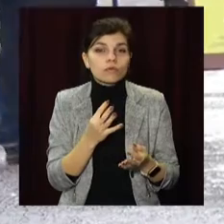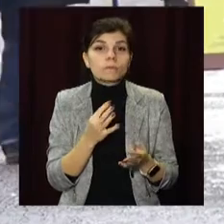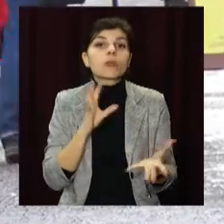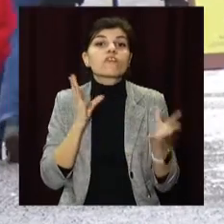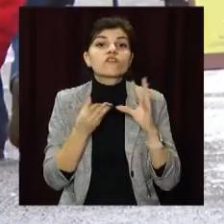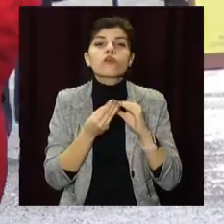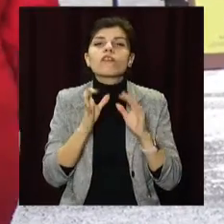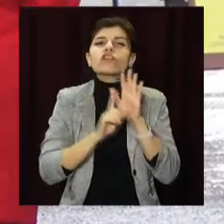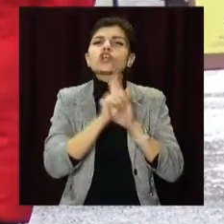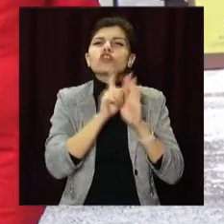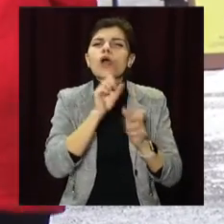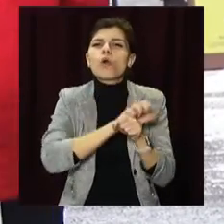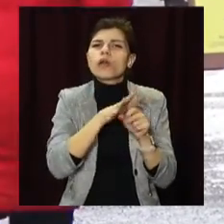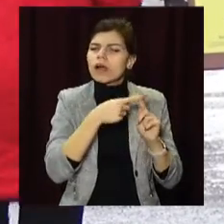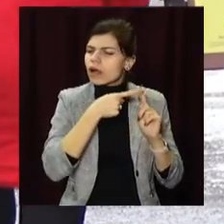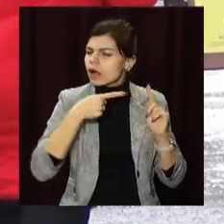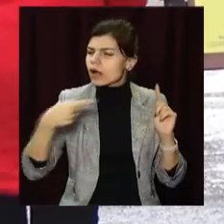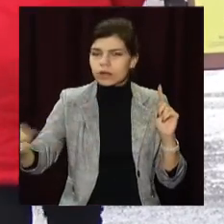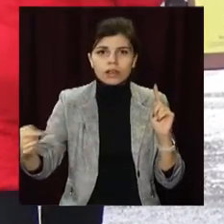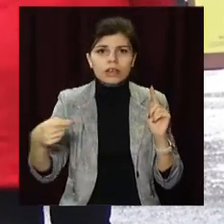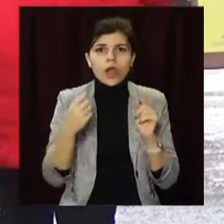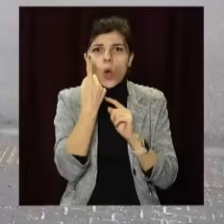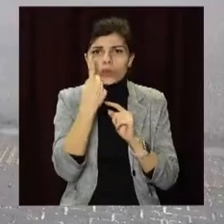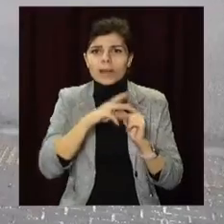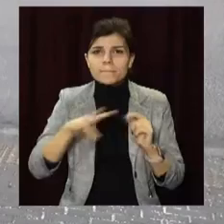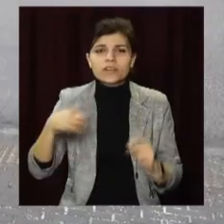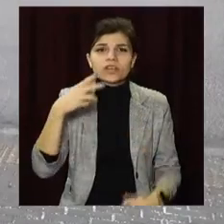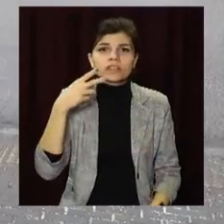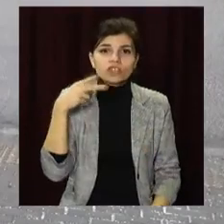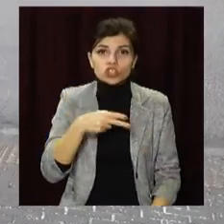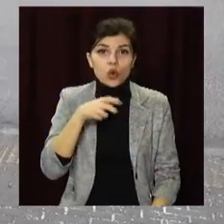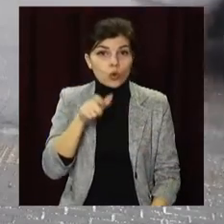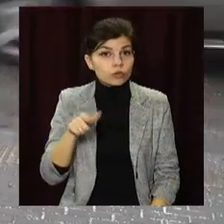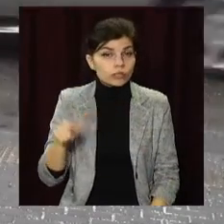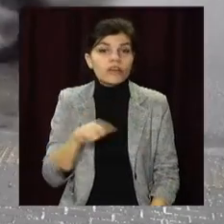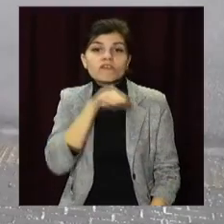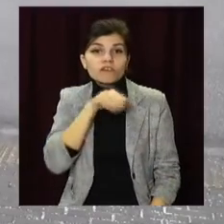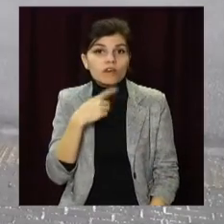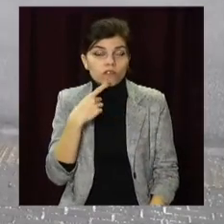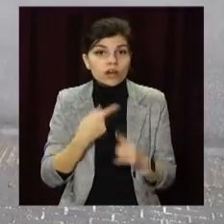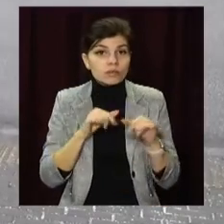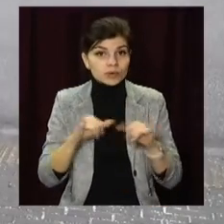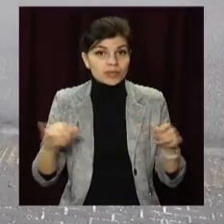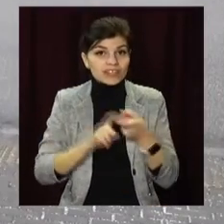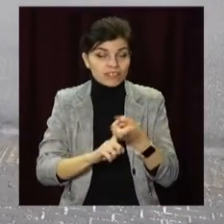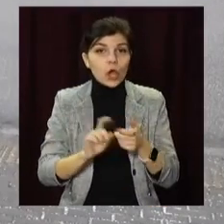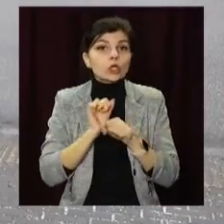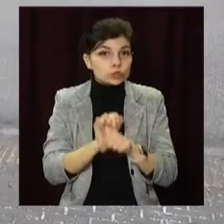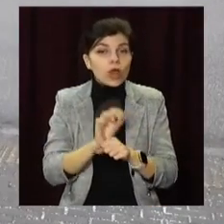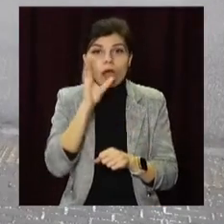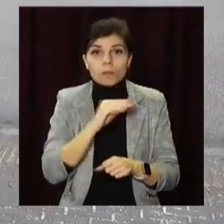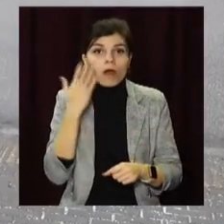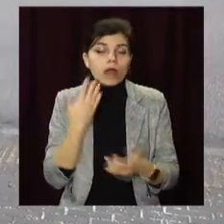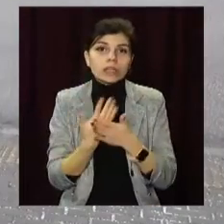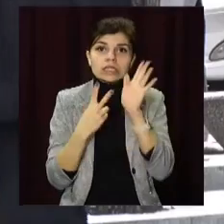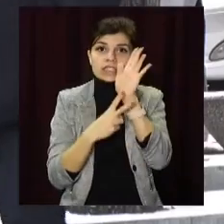коронавірус захворіли 1 мільйон 2 тисячі людей. Фахівці кажуть, поширення інфекції зупиниться, коли перехворіє десь 70% населення